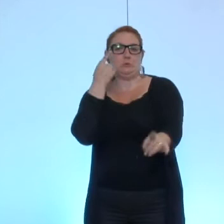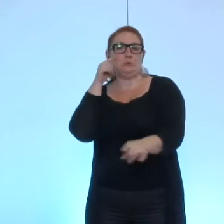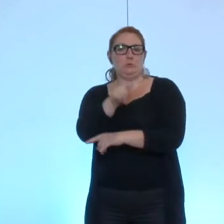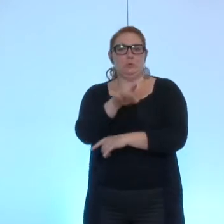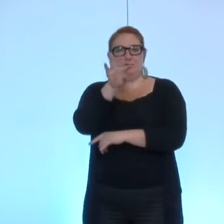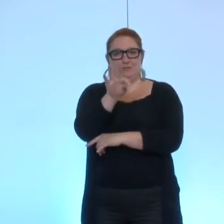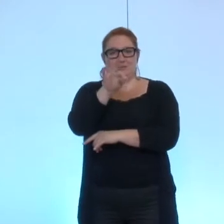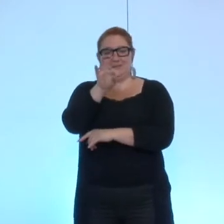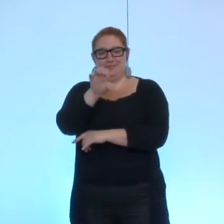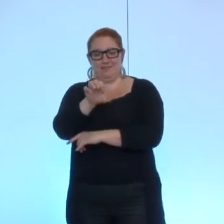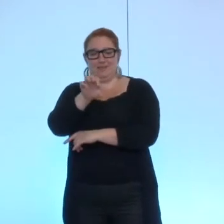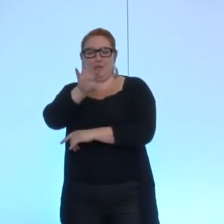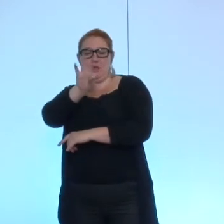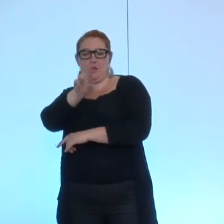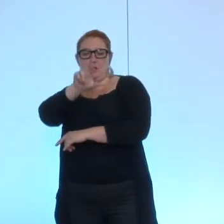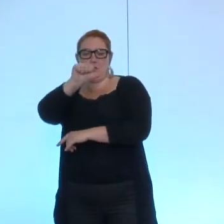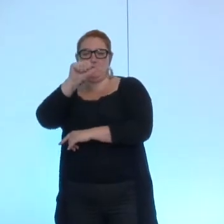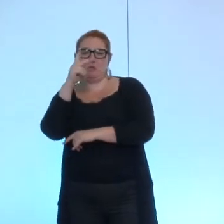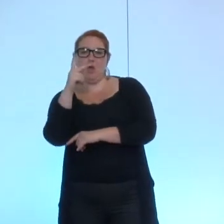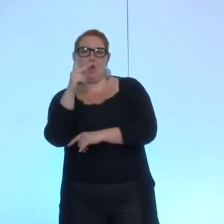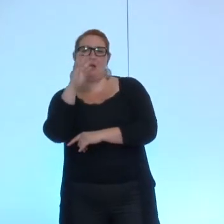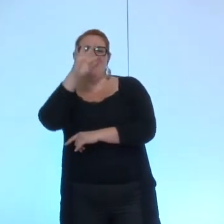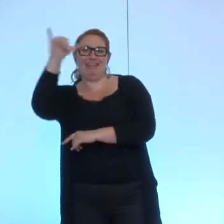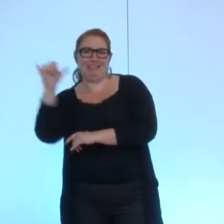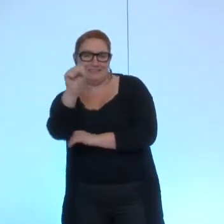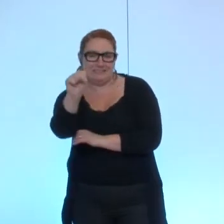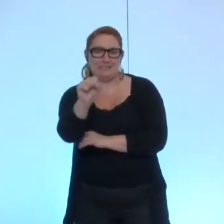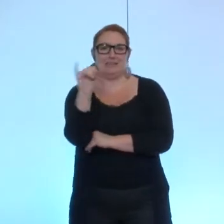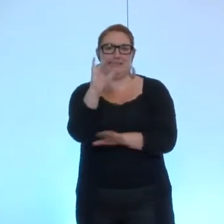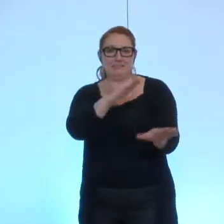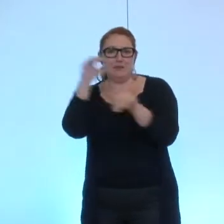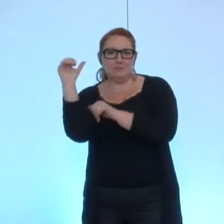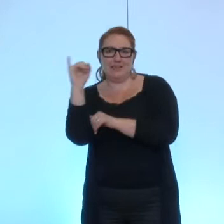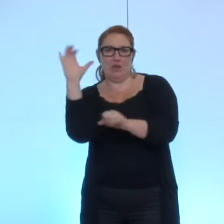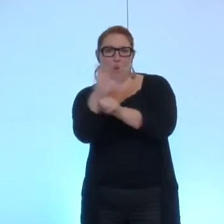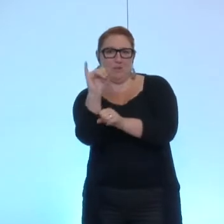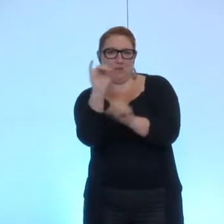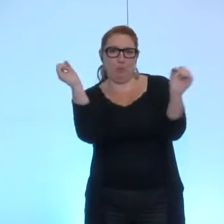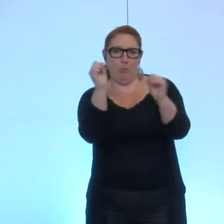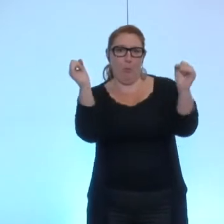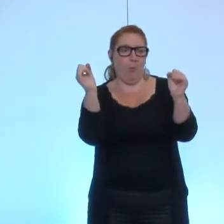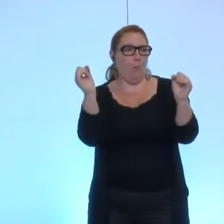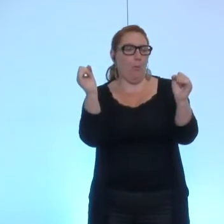Tétractis qui s'abstient qui est contre qui est pour